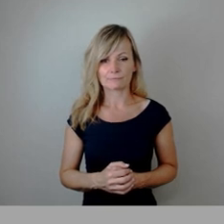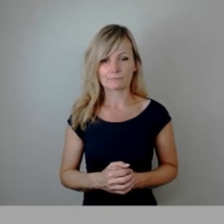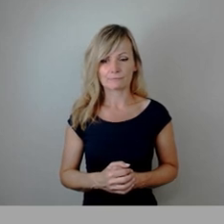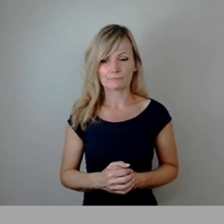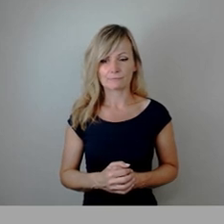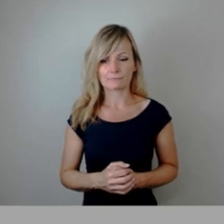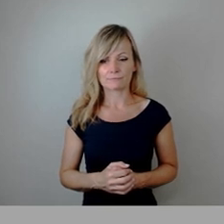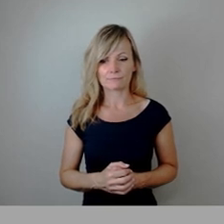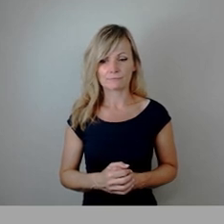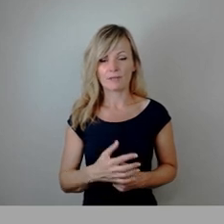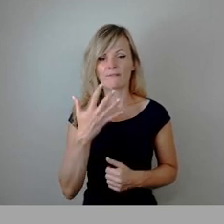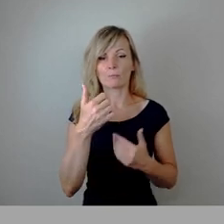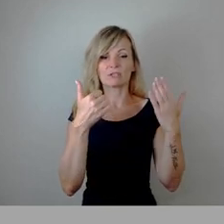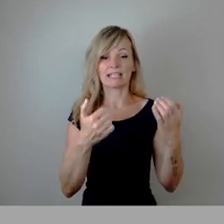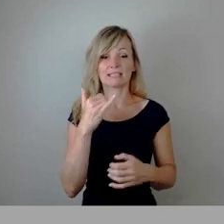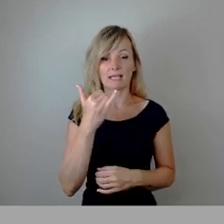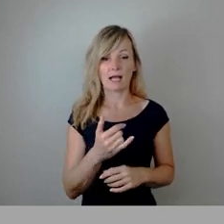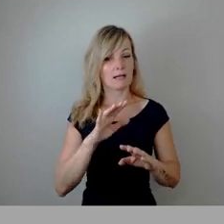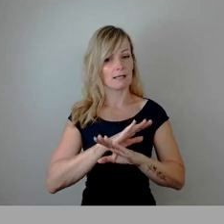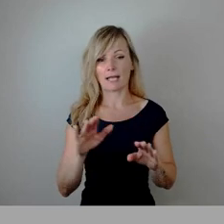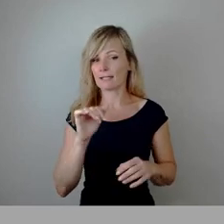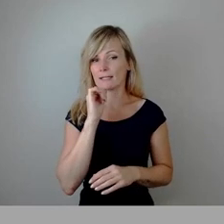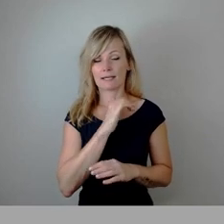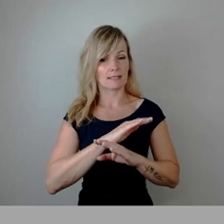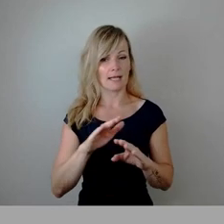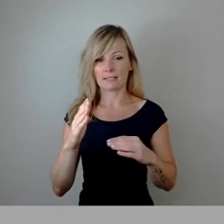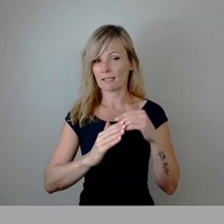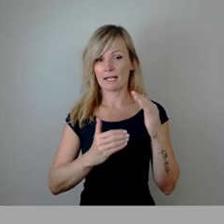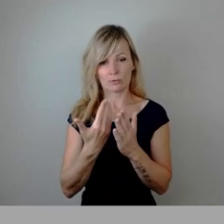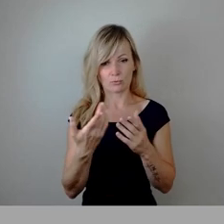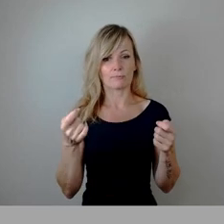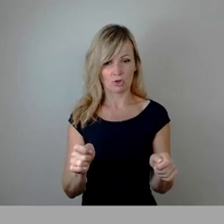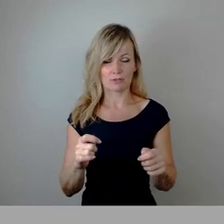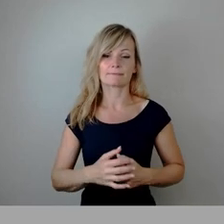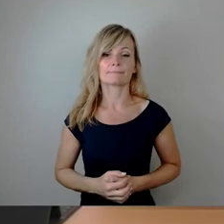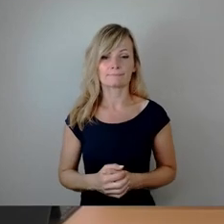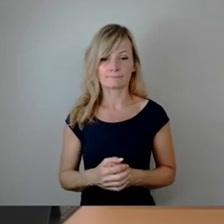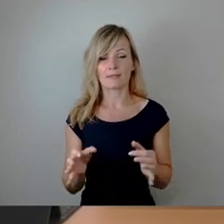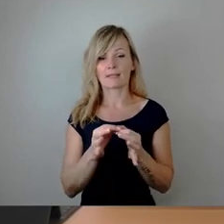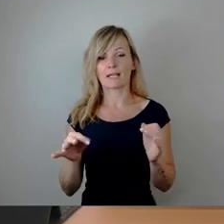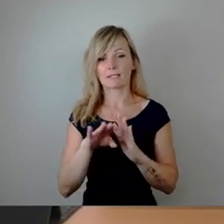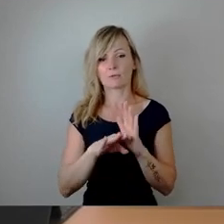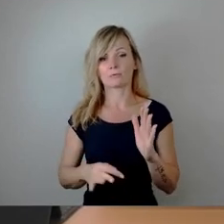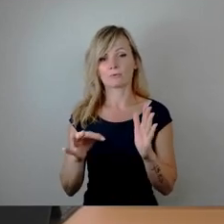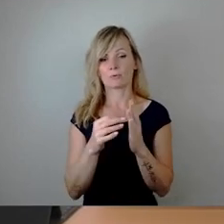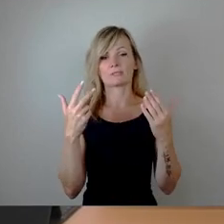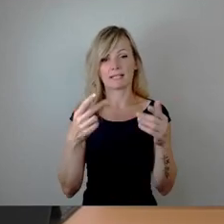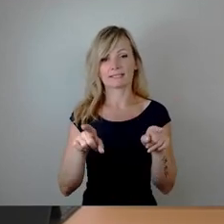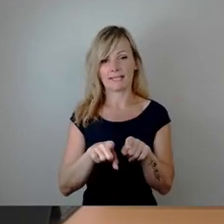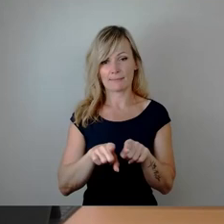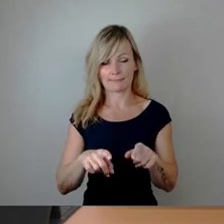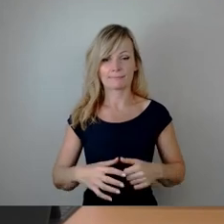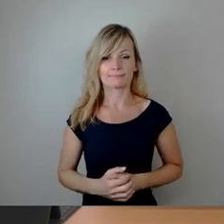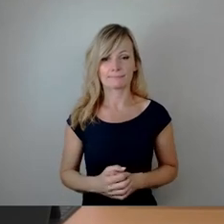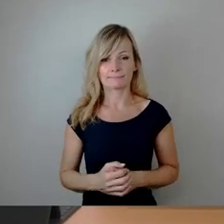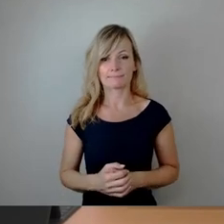65 Ja, keine Nein, keine Enthaltungen. Damit so beschlossen. Tagesordnungspunkt 8. Ebenso zunächst die Abstimmung